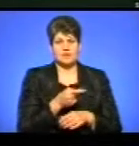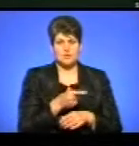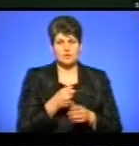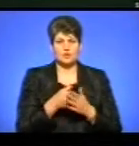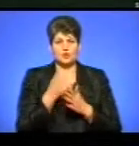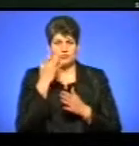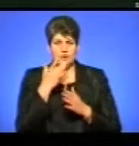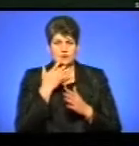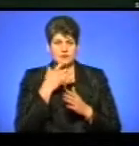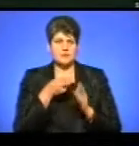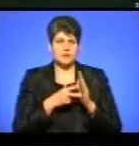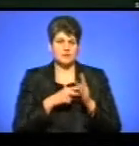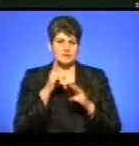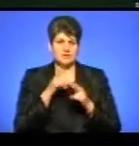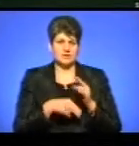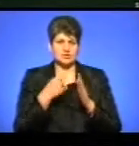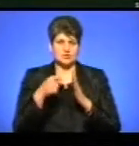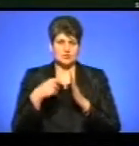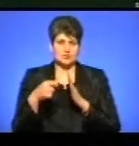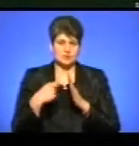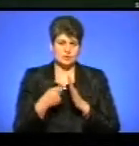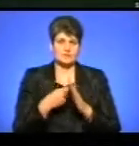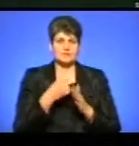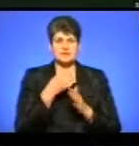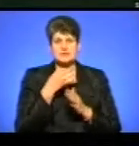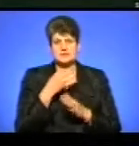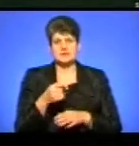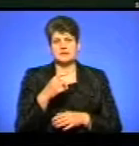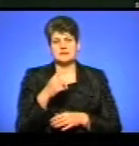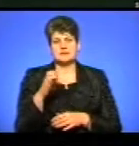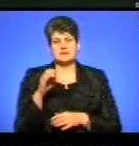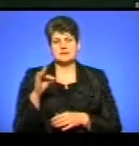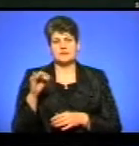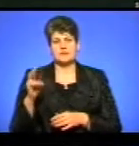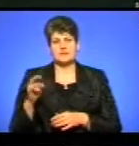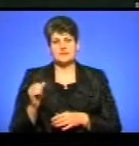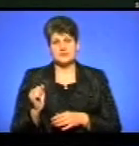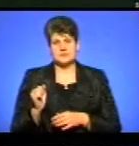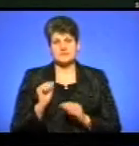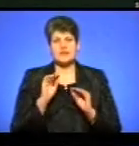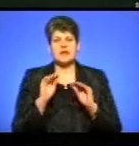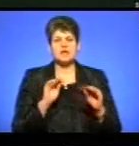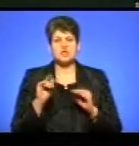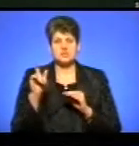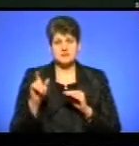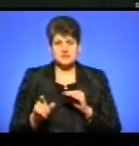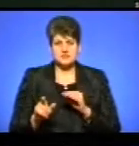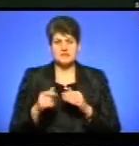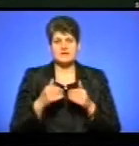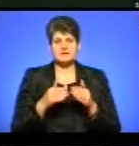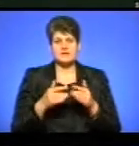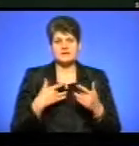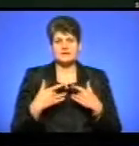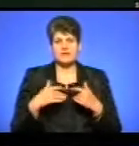літа зйомки планують завершити, розповіла продюсер фільму «Лист у стіні» Христина Стрілковська. Зазначу, режисер Андрій Мрига – випускник